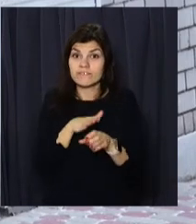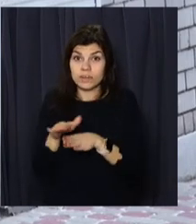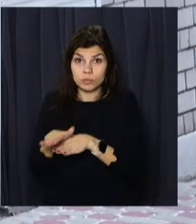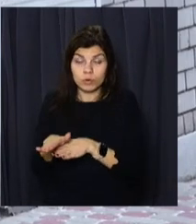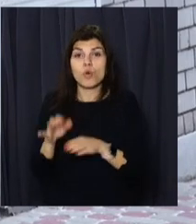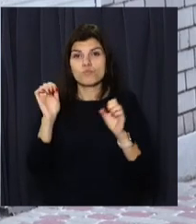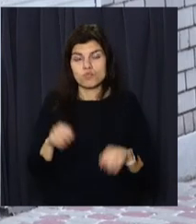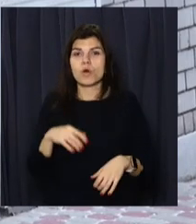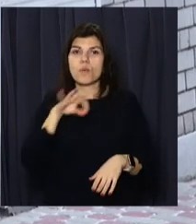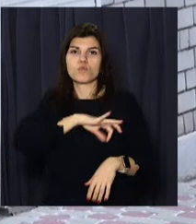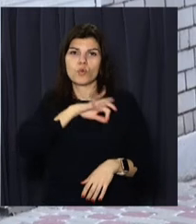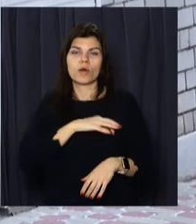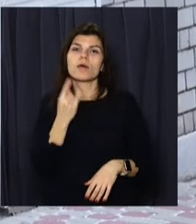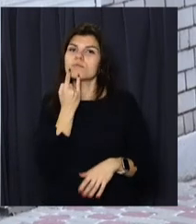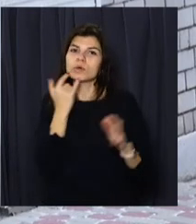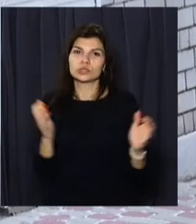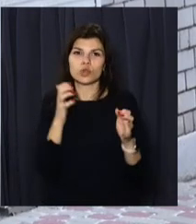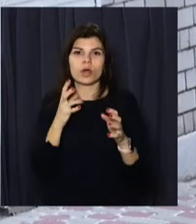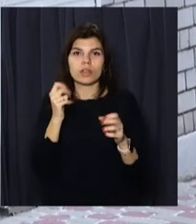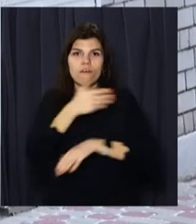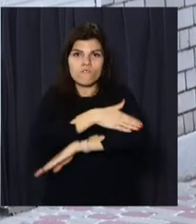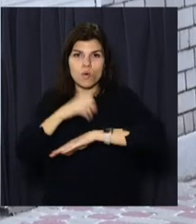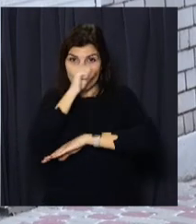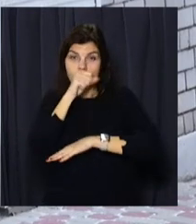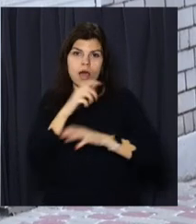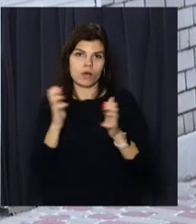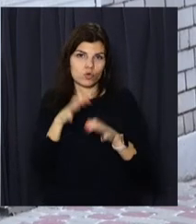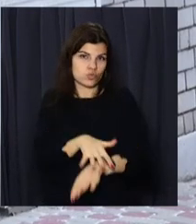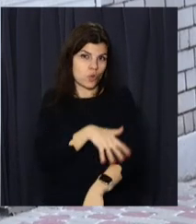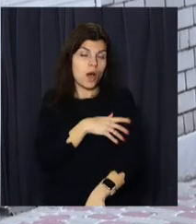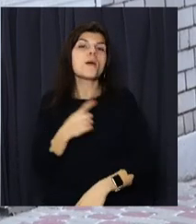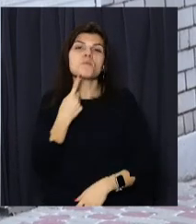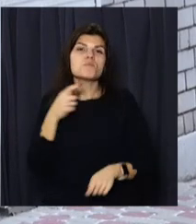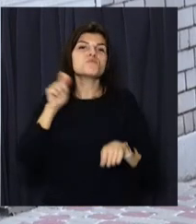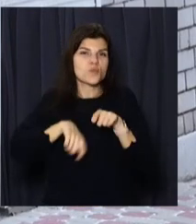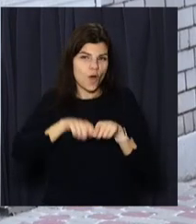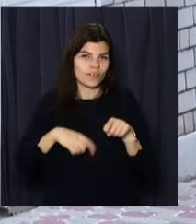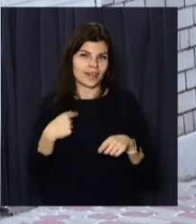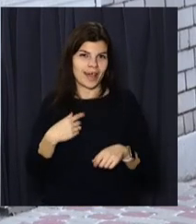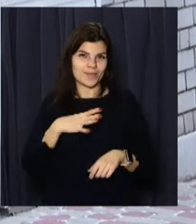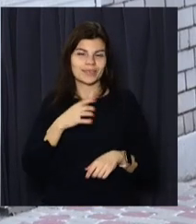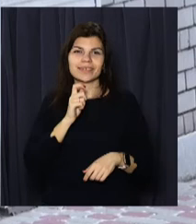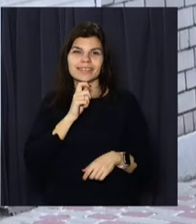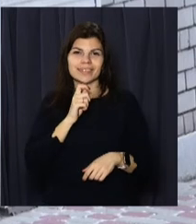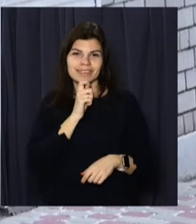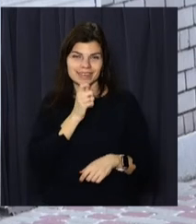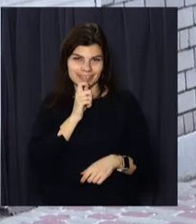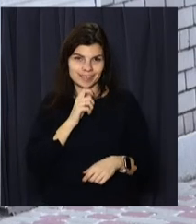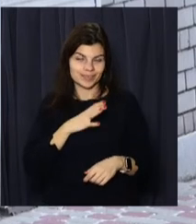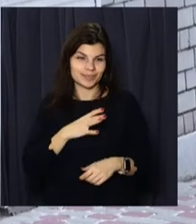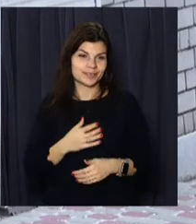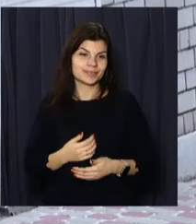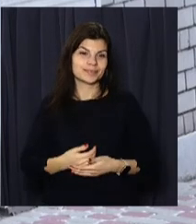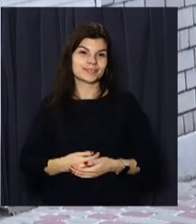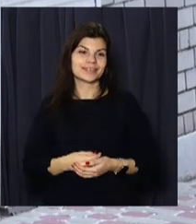довше користуватися вашим телефоном на холодній вулиці. Випробувано Олександром Турщенко, Васильовим Самоваром, Володимиром